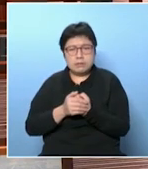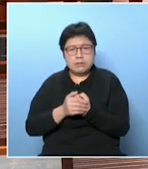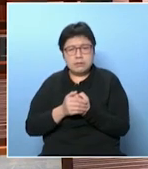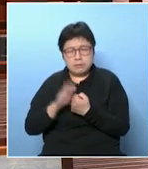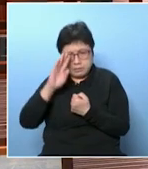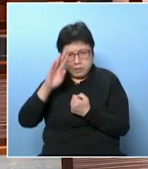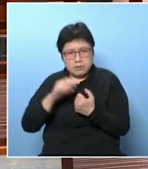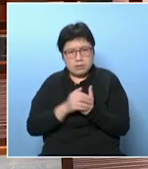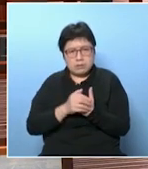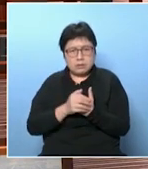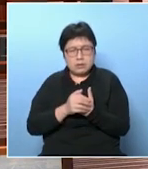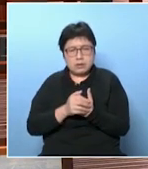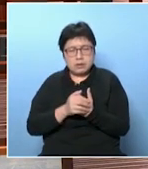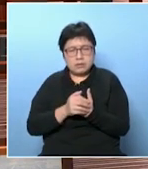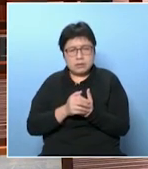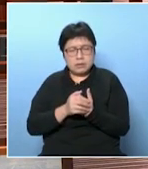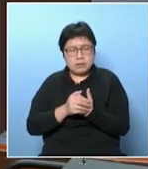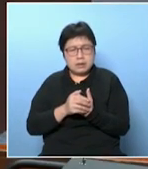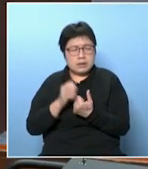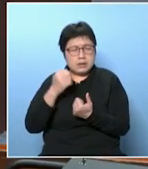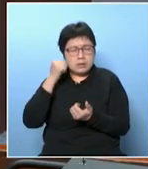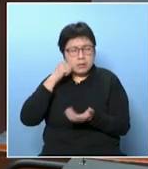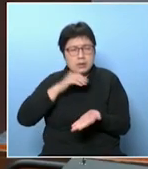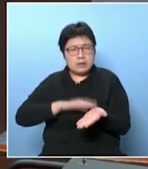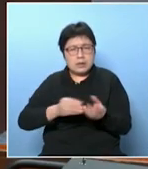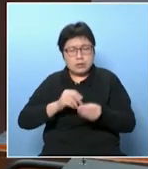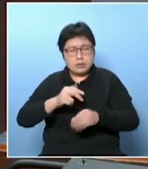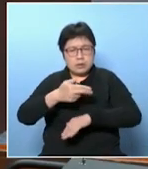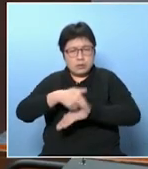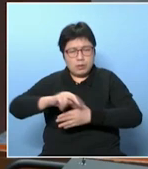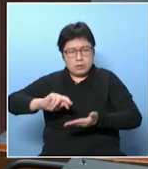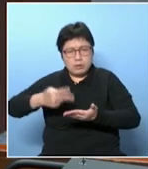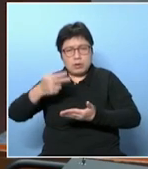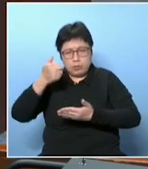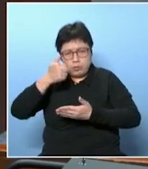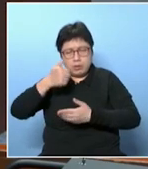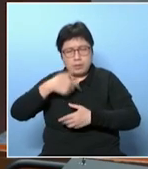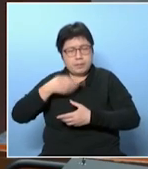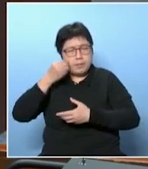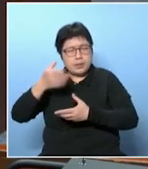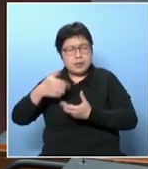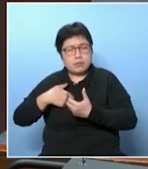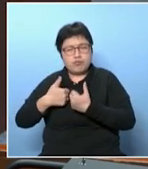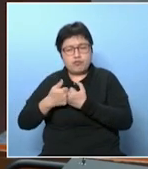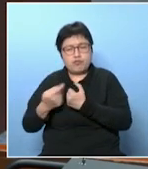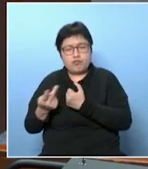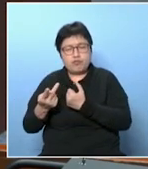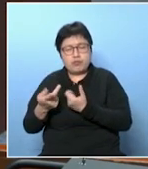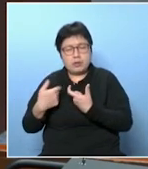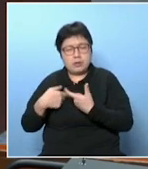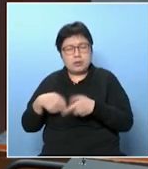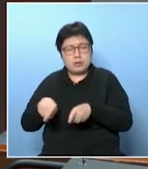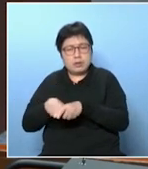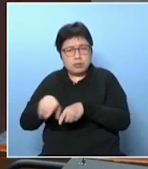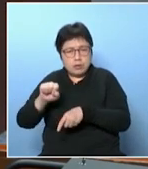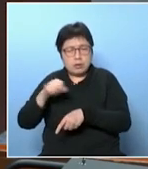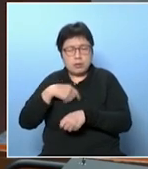其實去優化長者醫療券是非常歡迎的尤其是容許配偶共用醫療券因為我自己都在議